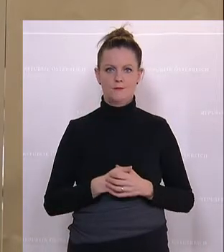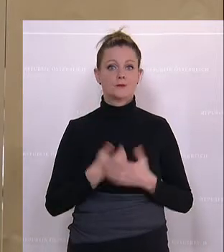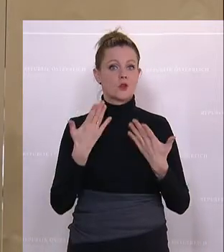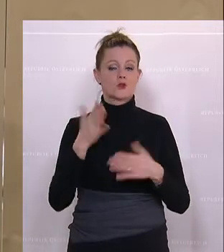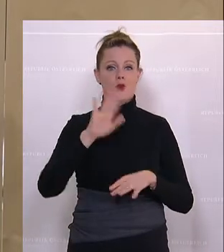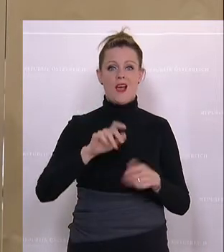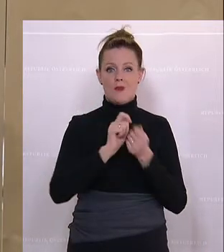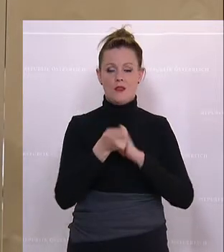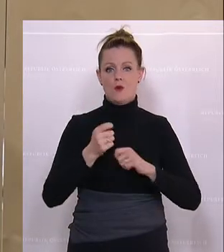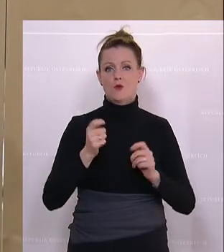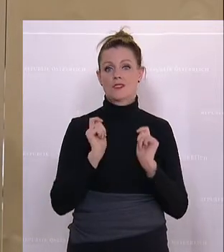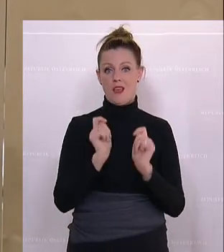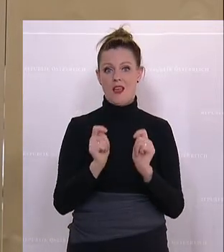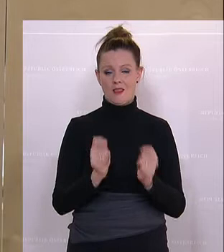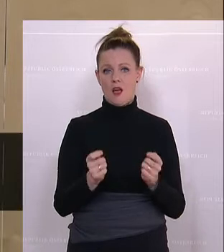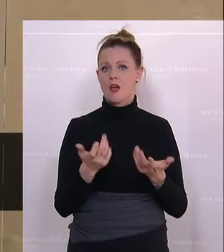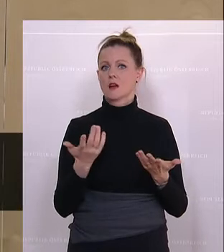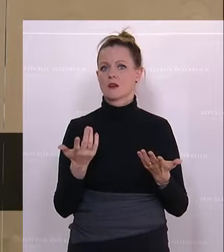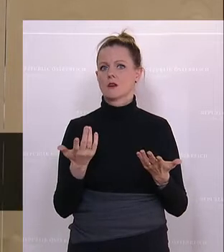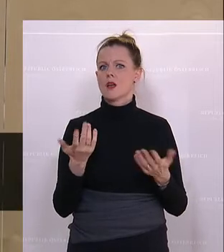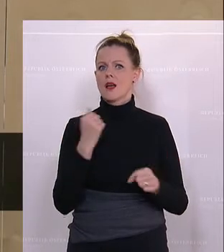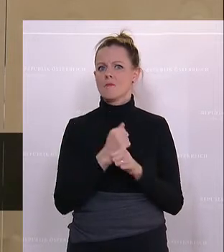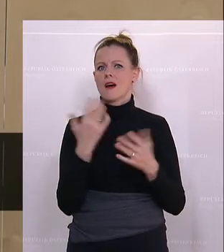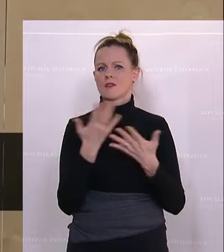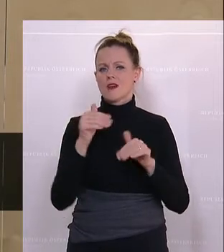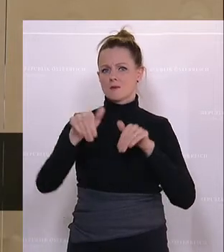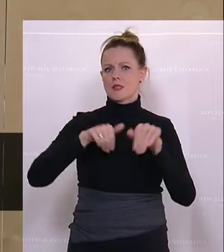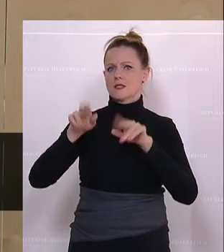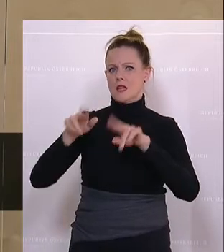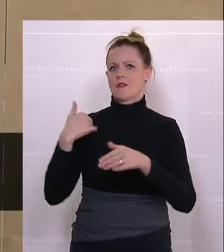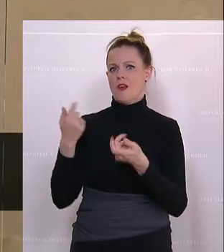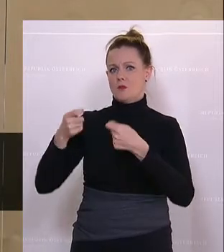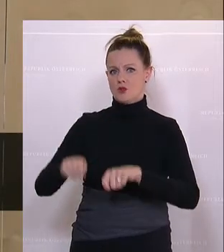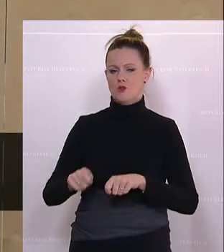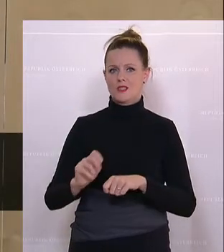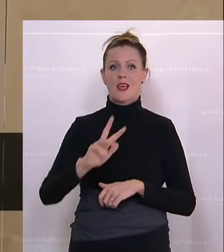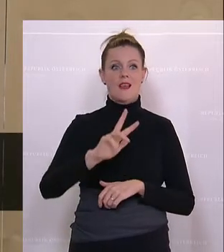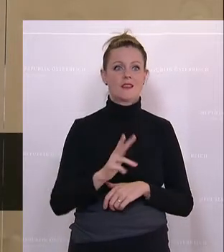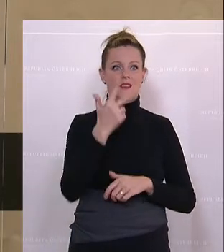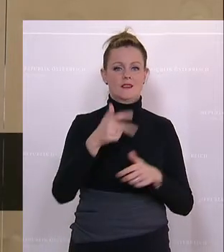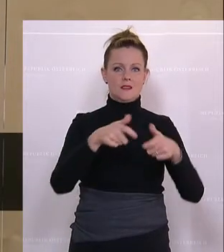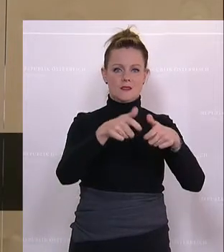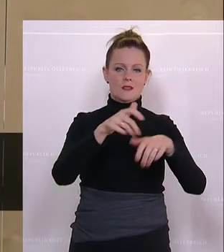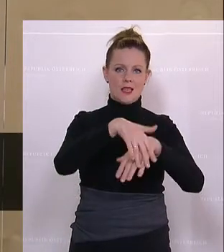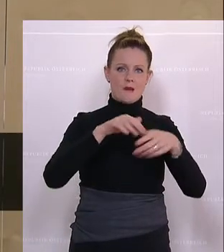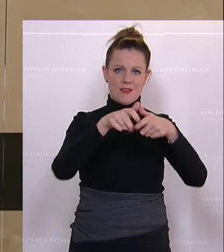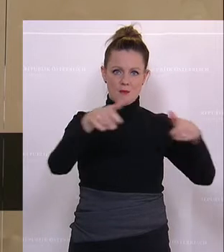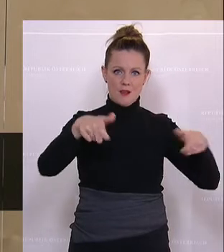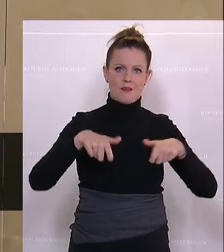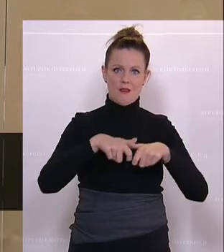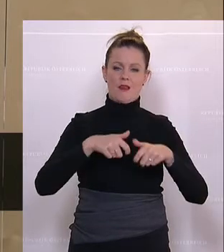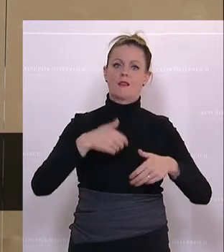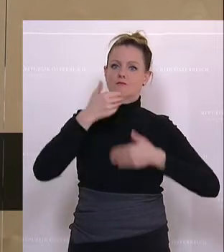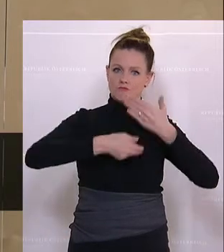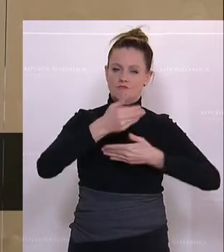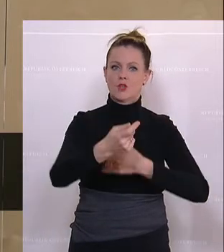Abänderungsantrag macht das, was der Ministerrat beschlossen hat, dass wir ein drittes Gemeindepaket auf die Schiene bringen.